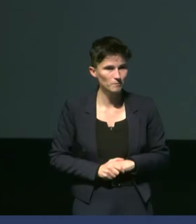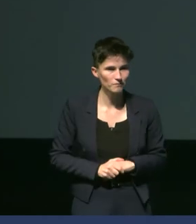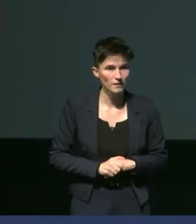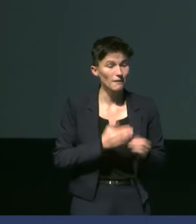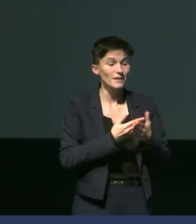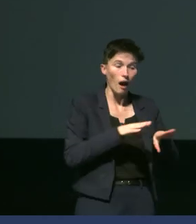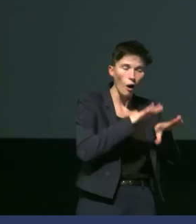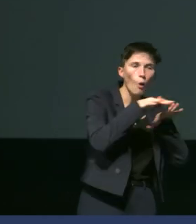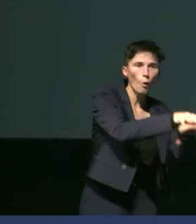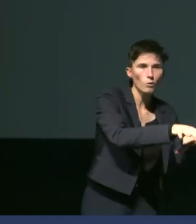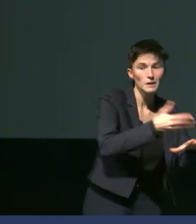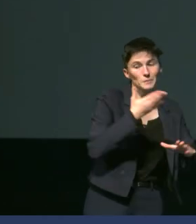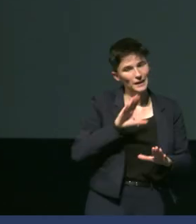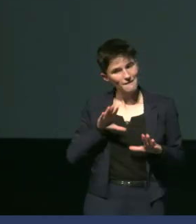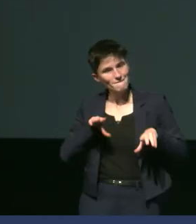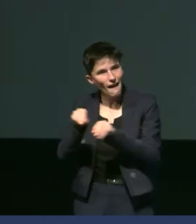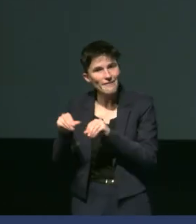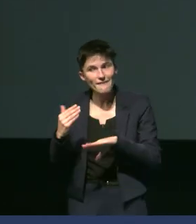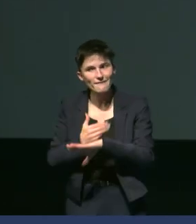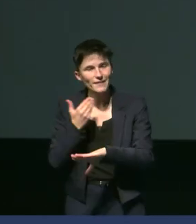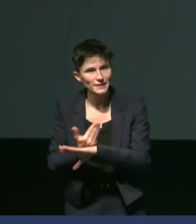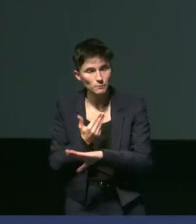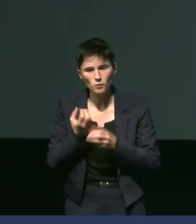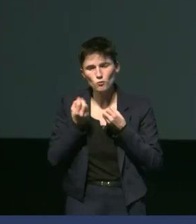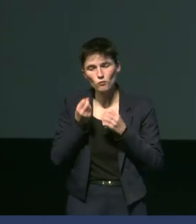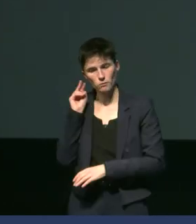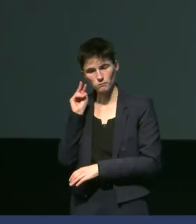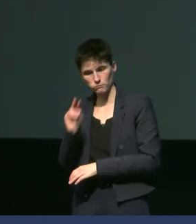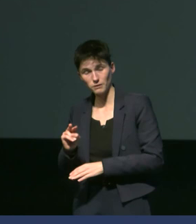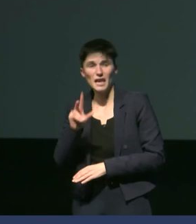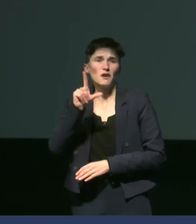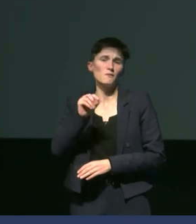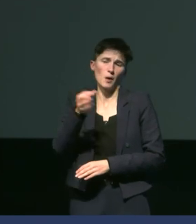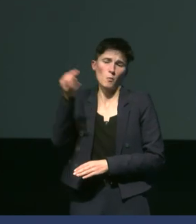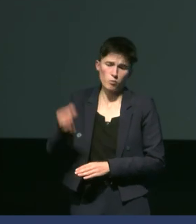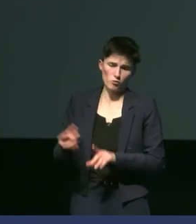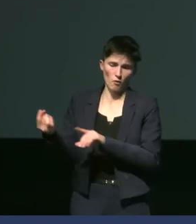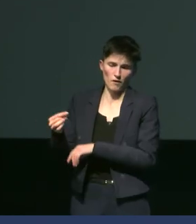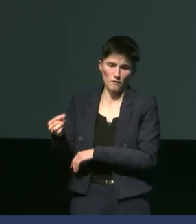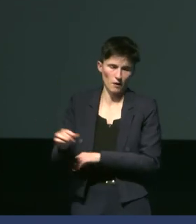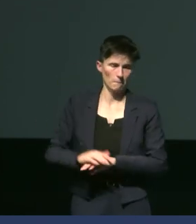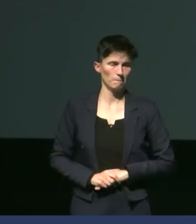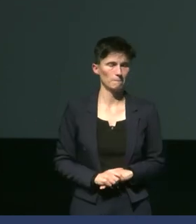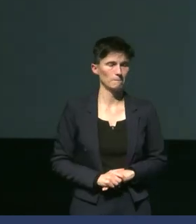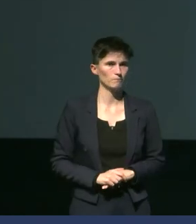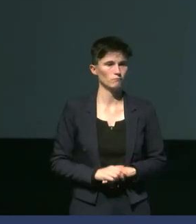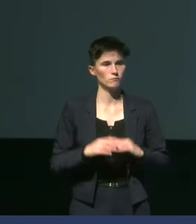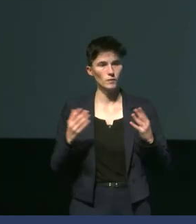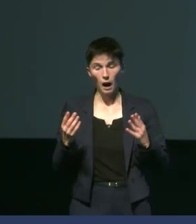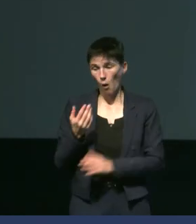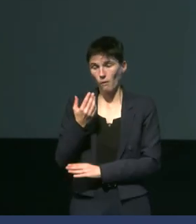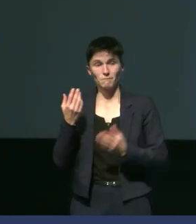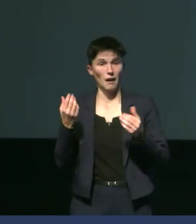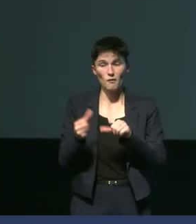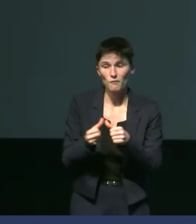on observe le plus souvent nos individus et là où ils reviennent 20% de leur temps. Qu'est-ce qu'ils font pendant ces 20% de leur temps ? Ils ont deux